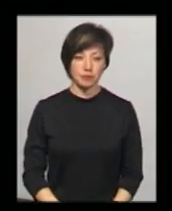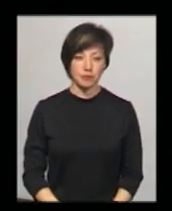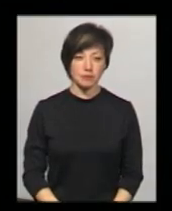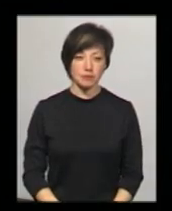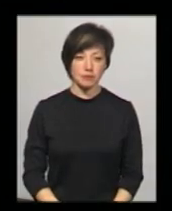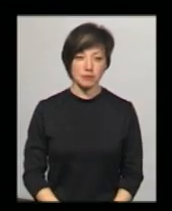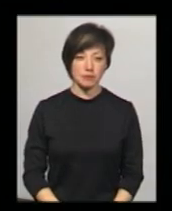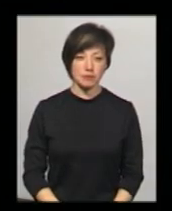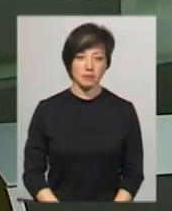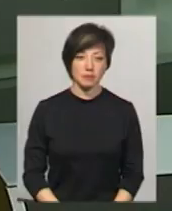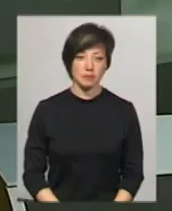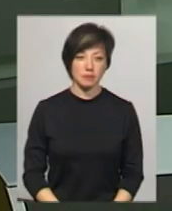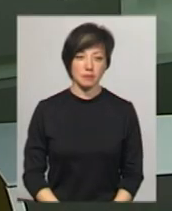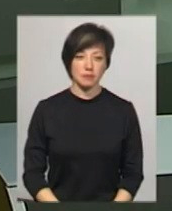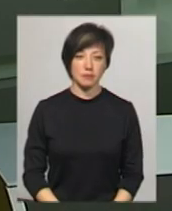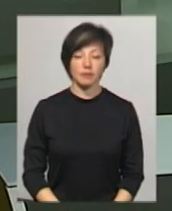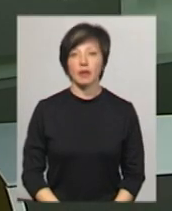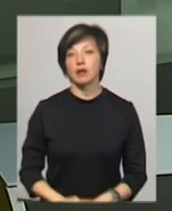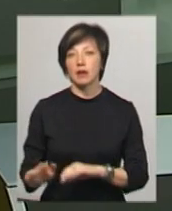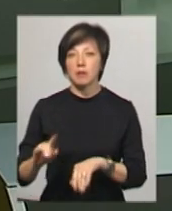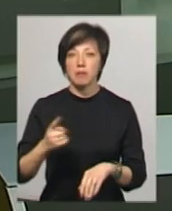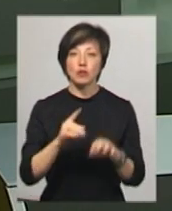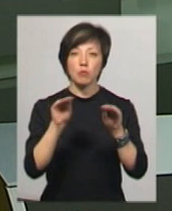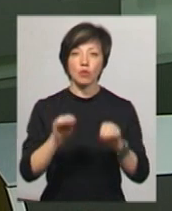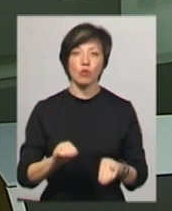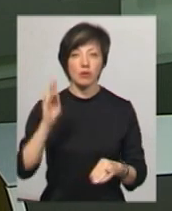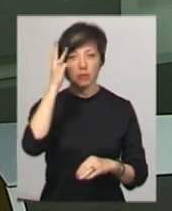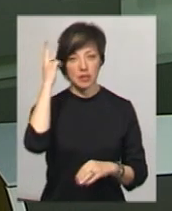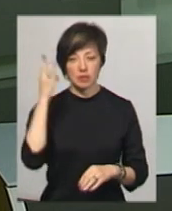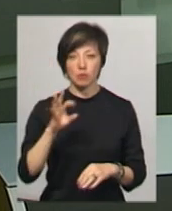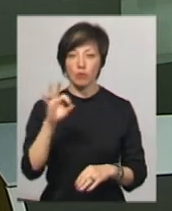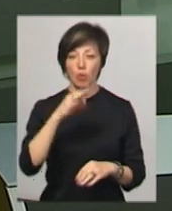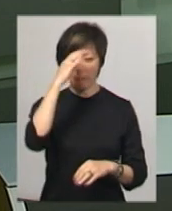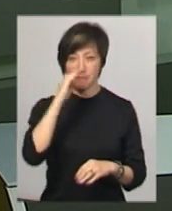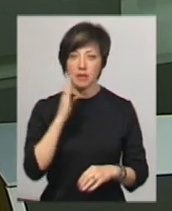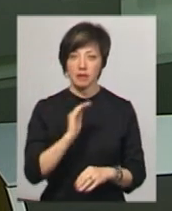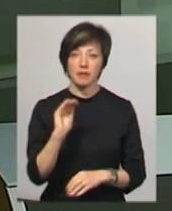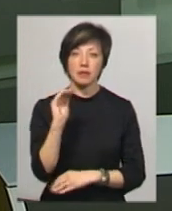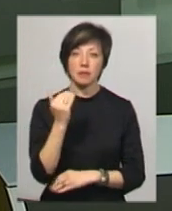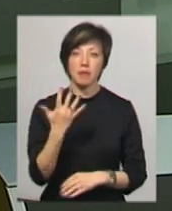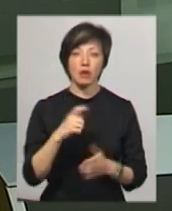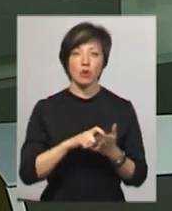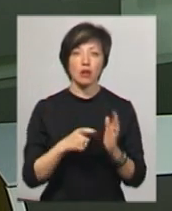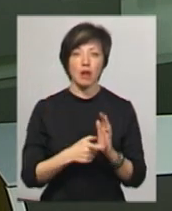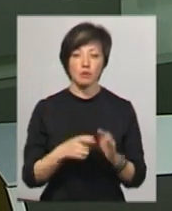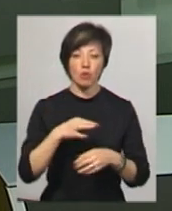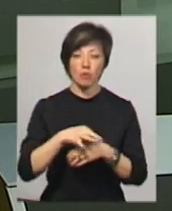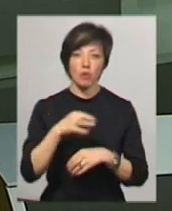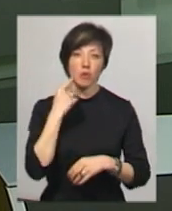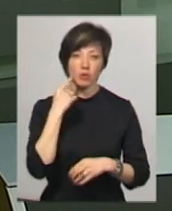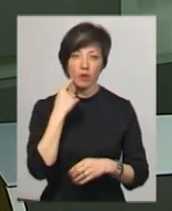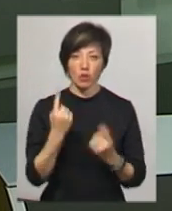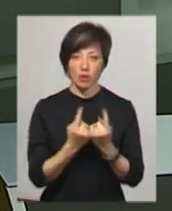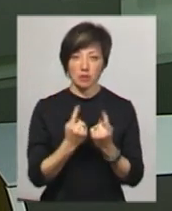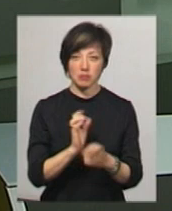Поділяцентр. Перший протокол в обласному центрі стосовно батьків учня п'ятого класу, котрий ображав однокласницю,